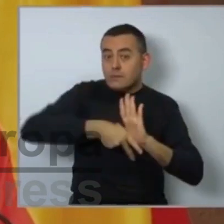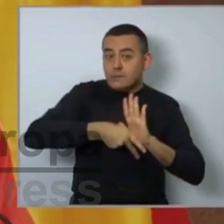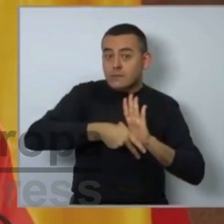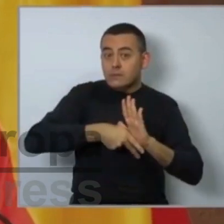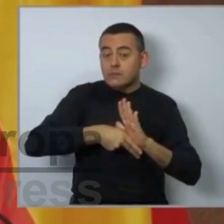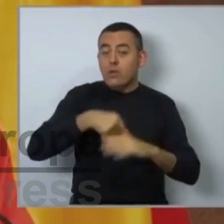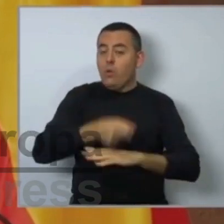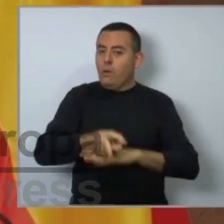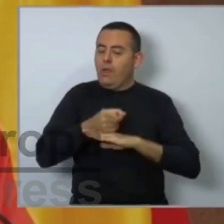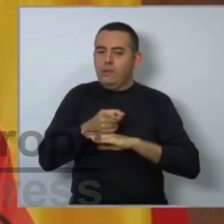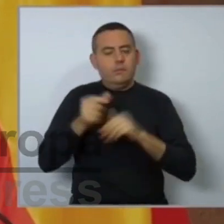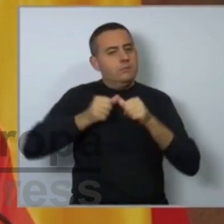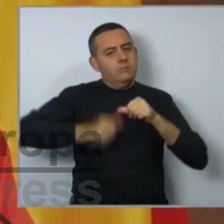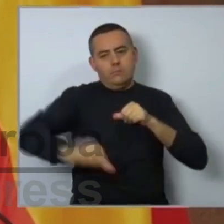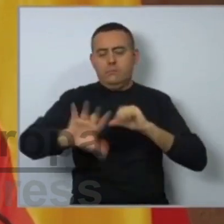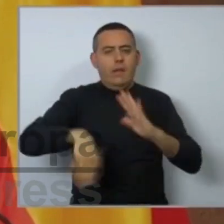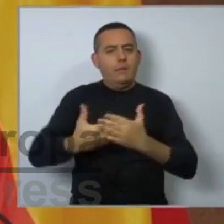fins a l'1 de març.